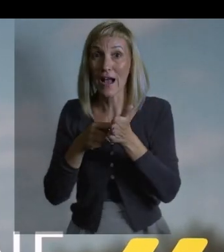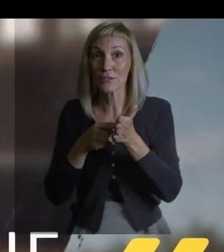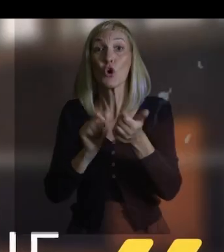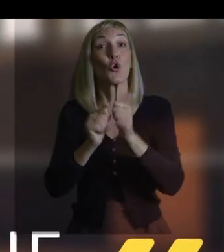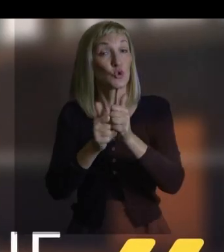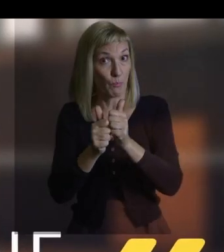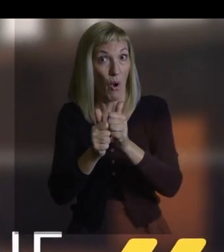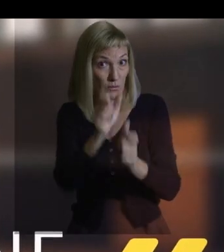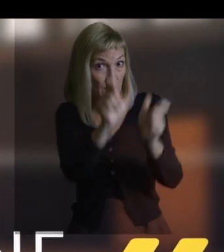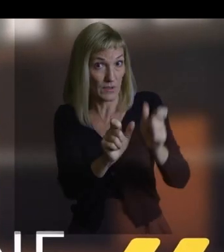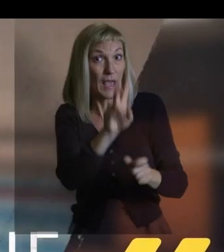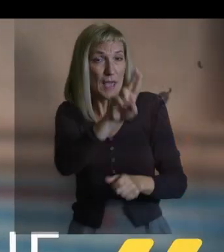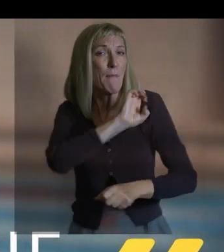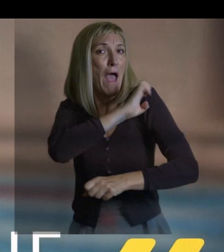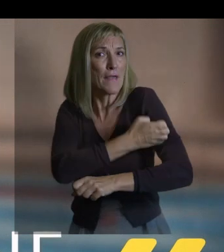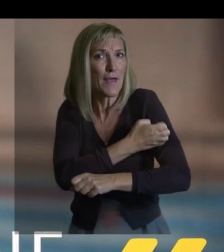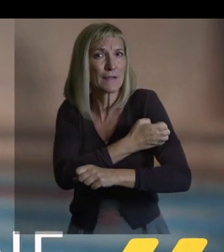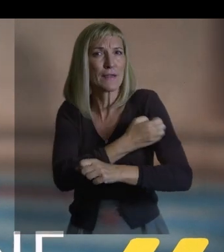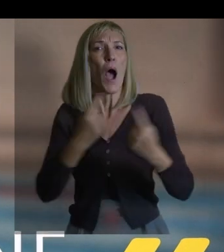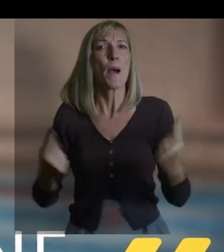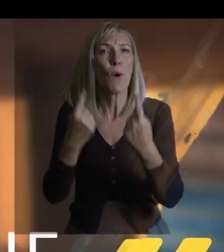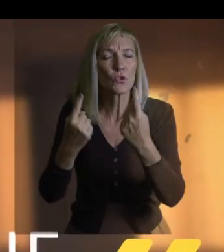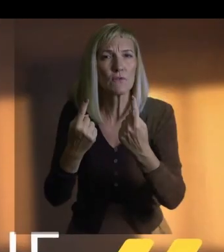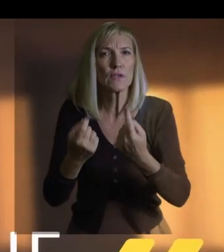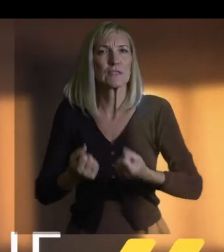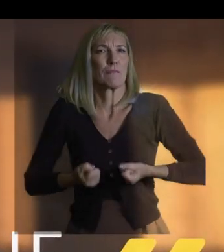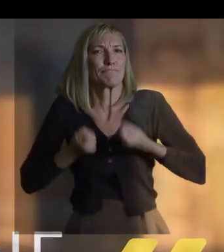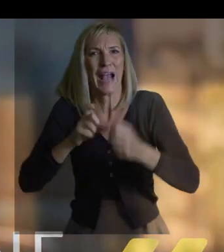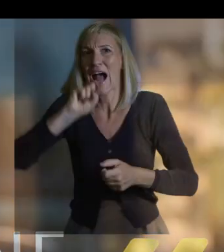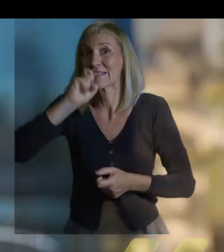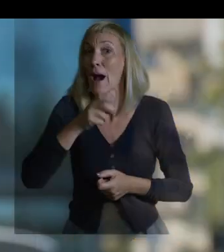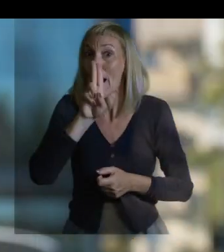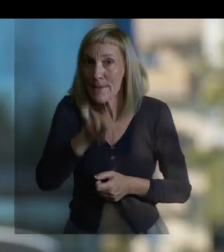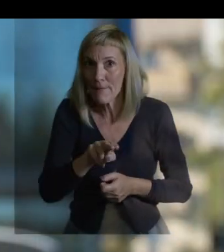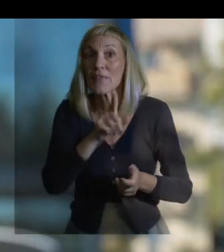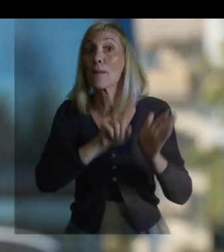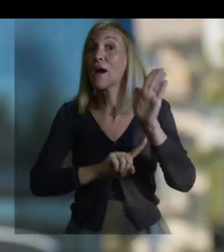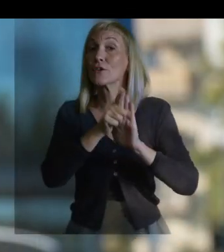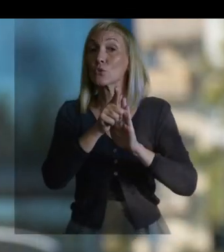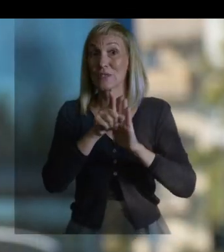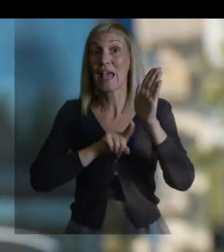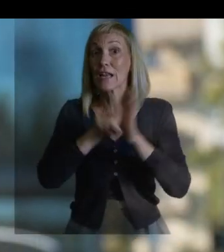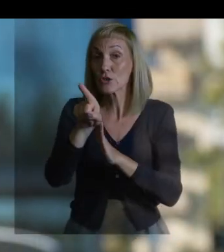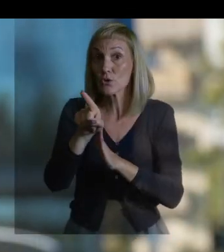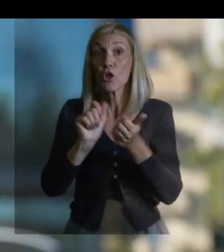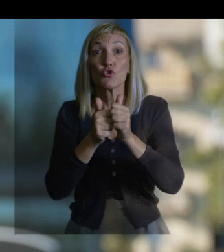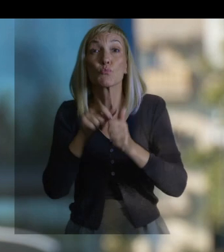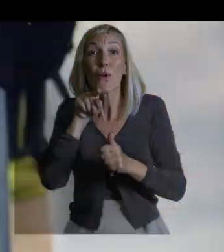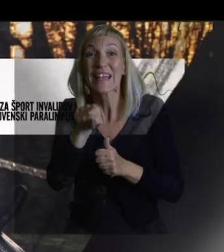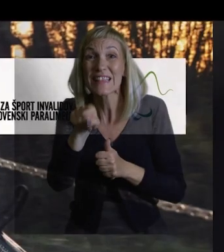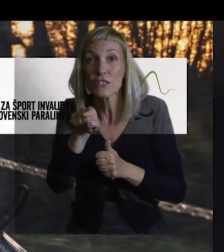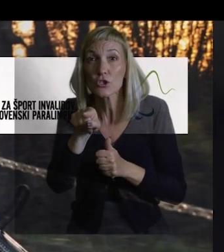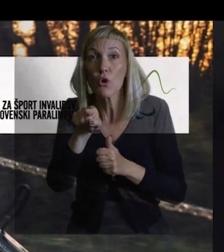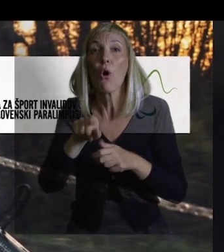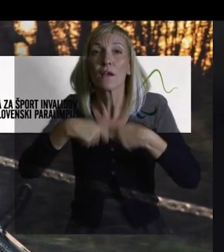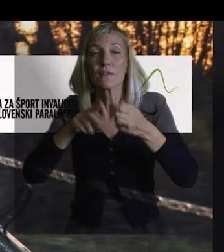Želijo pokazati, da so športniki, da imajo energijo, motivacijo, zauzetost in zagriženost, da dosegajo vrhunske rezultate in da